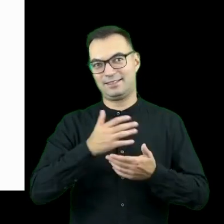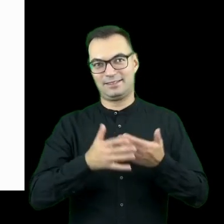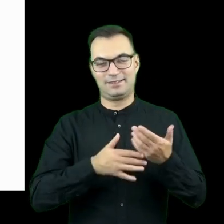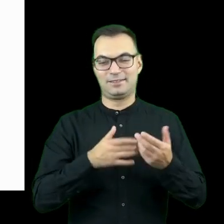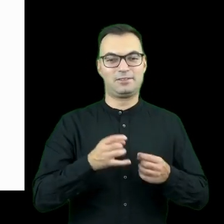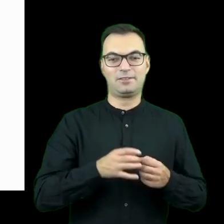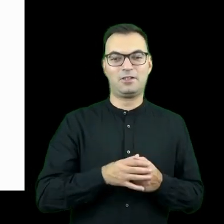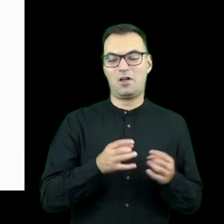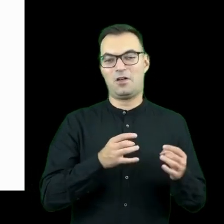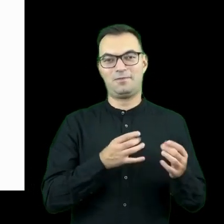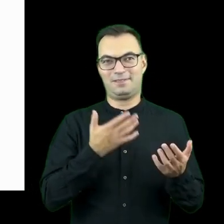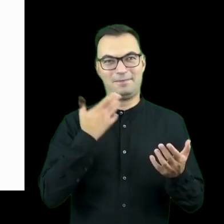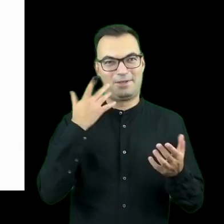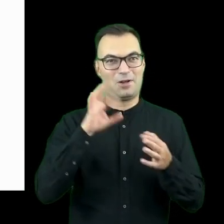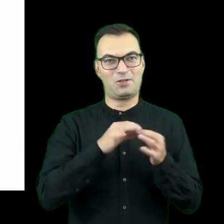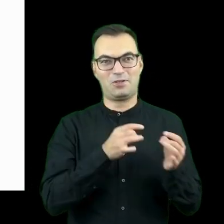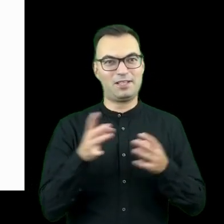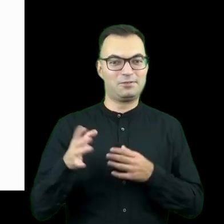pierwszym kroku.